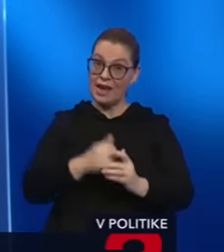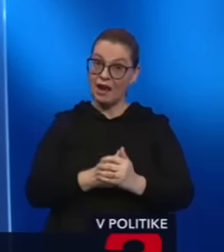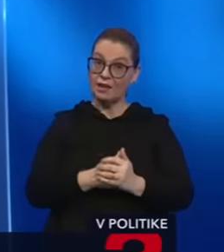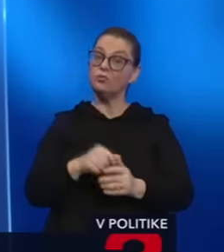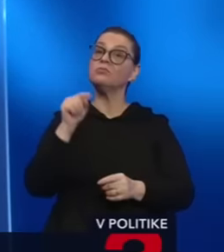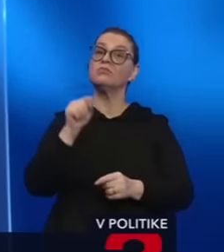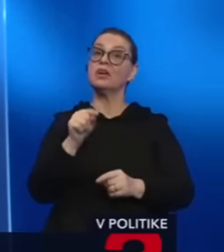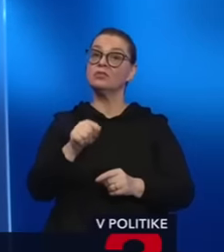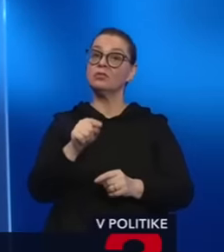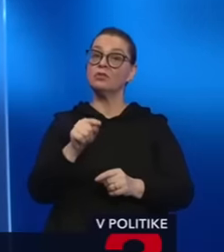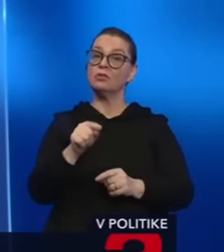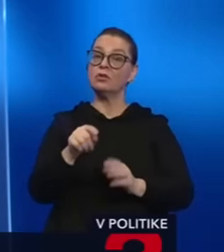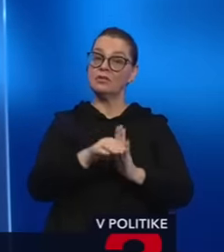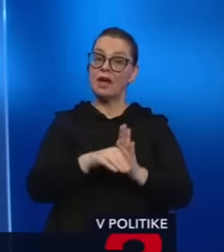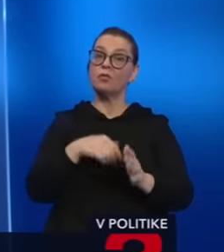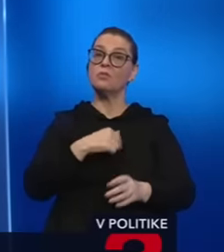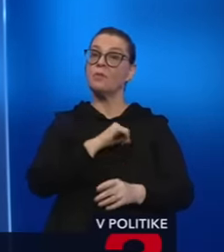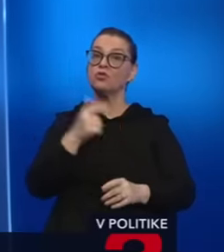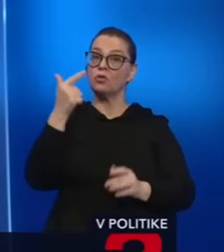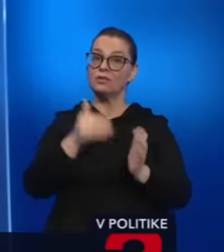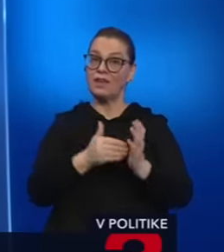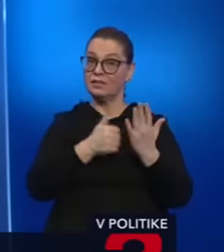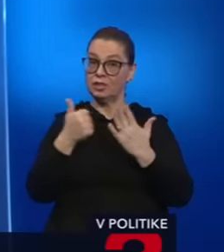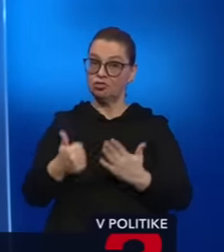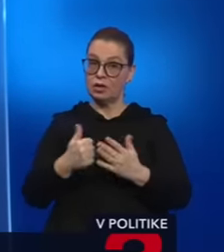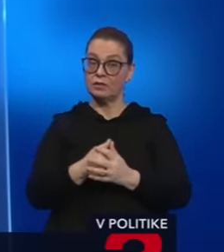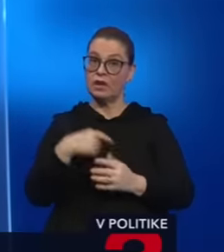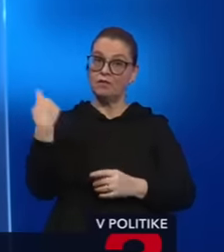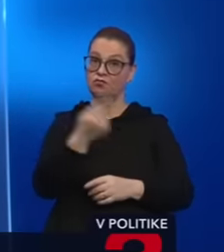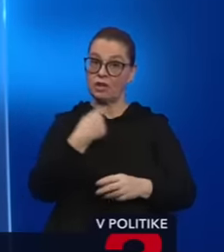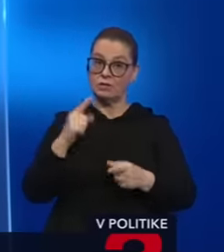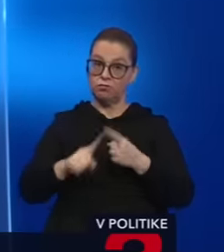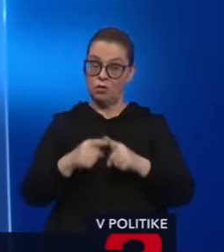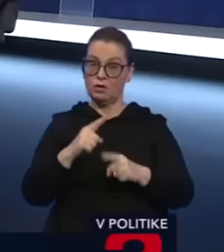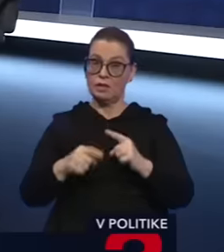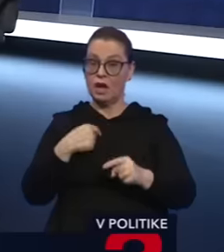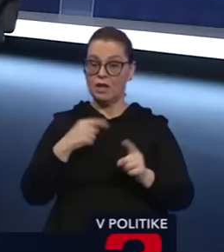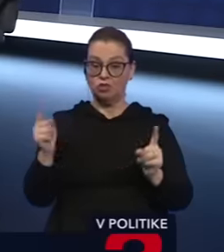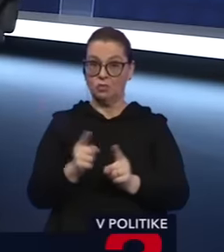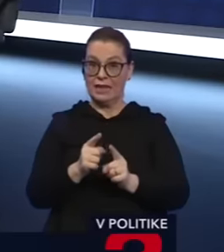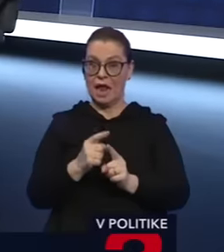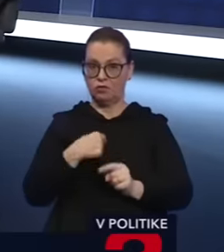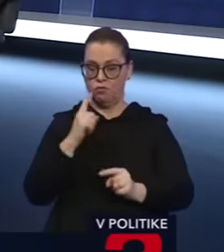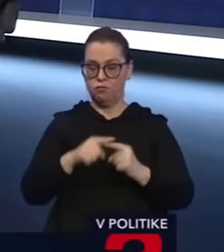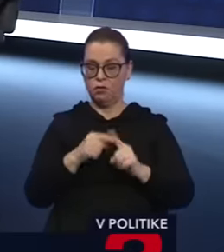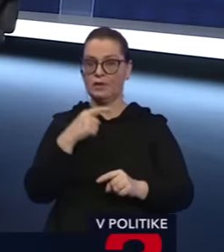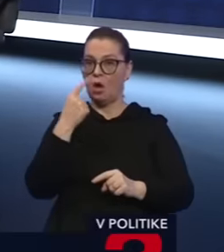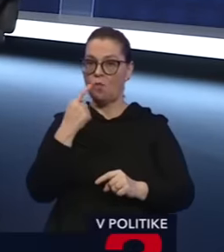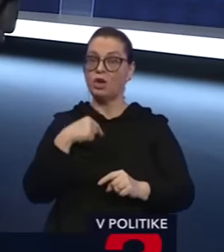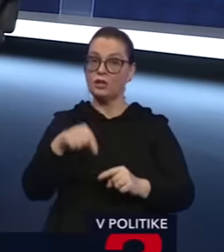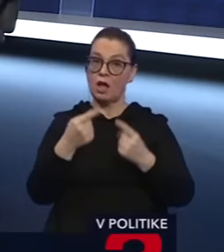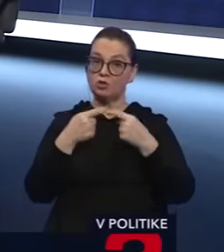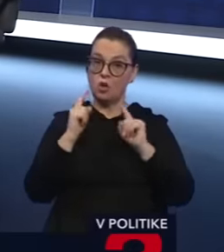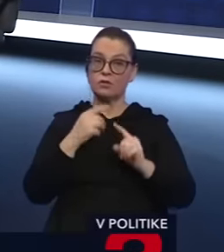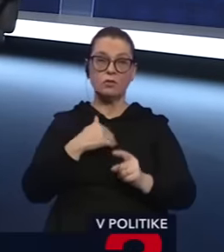trestný drakonický zákon máme od 2006. roku. Ak všetci politici, a ja som politike veľmi krátko, tvrdíte, že na Slovensku máme